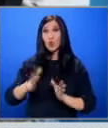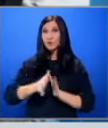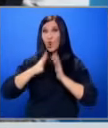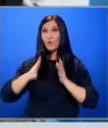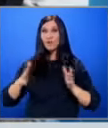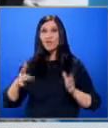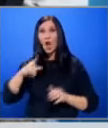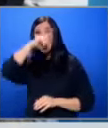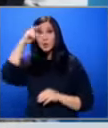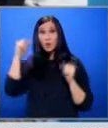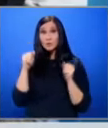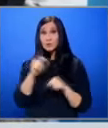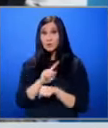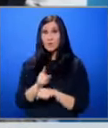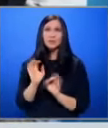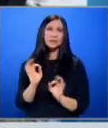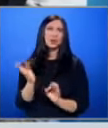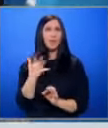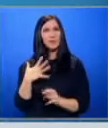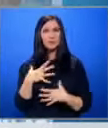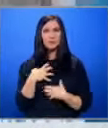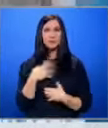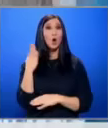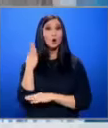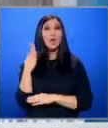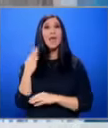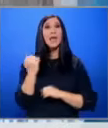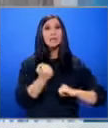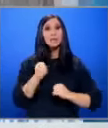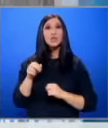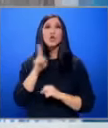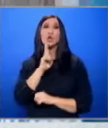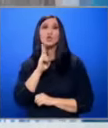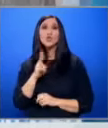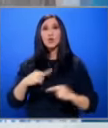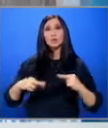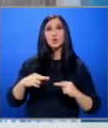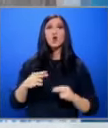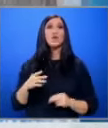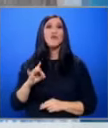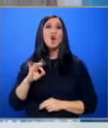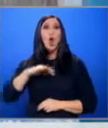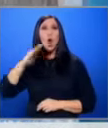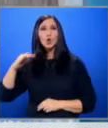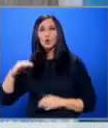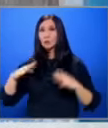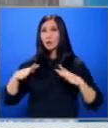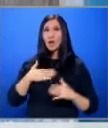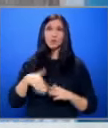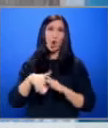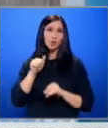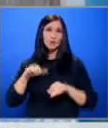увеличава. Топлата зима до момента сериозно беше притеснила хотелиериски учители и ресторантиори в родопския ни курорт, защото имаше откъс от